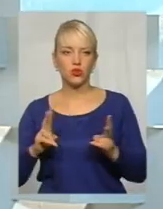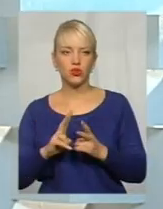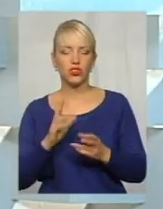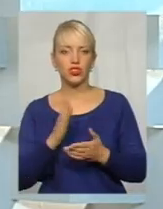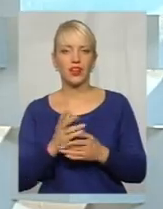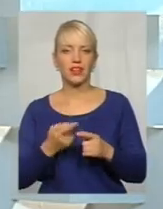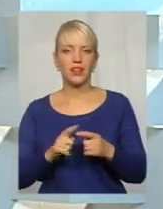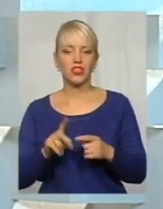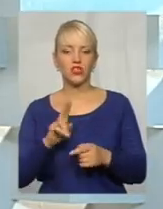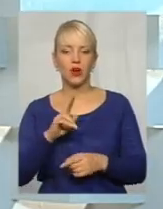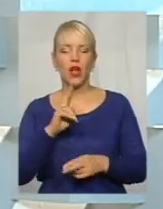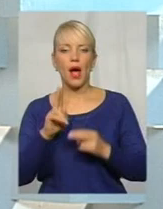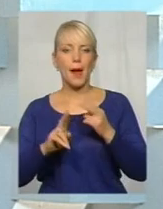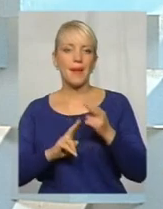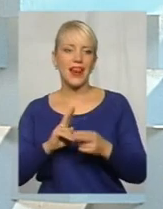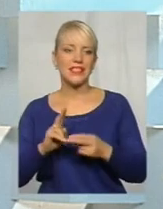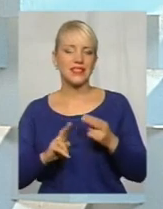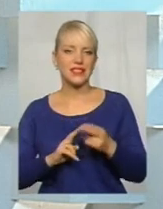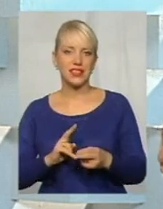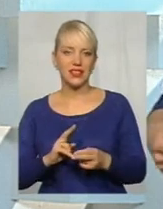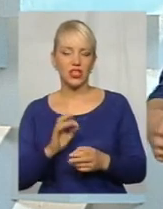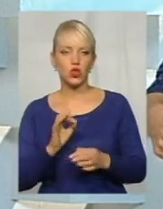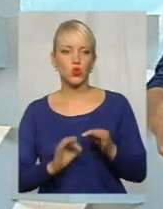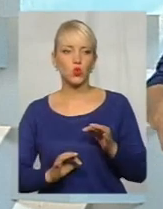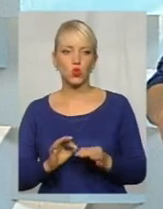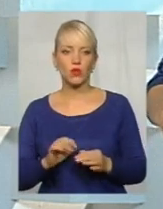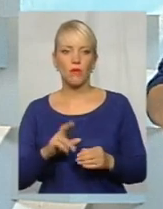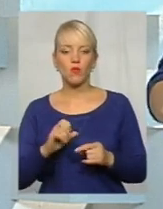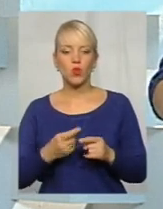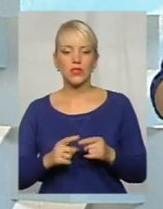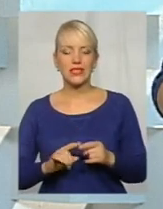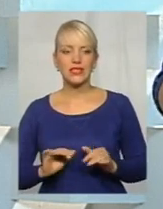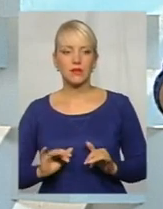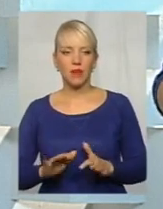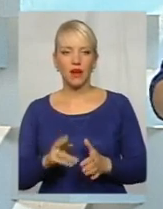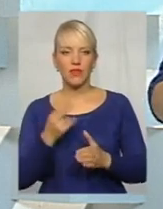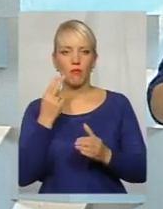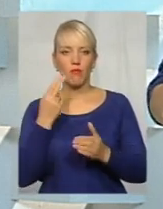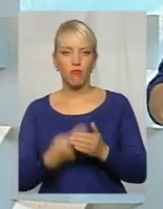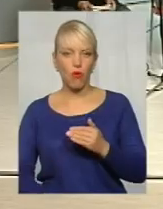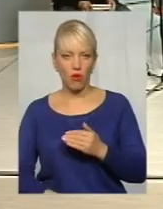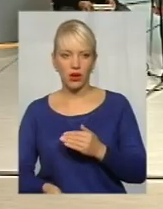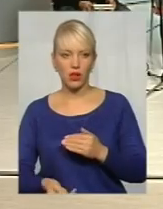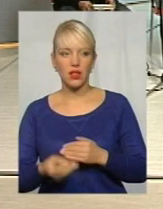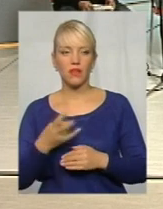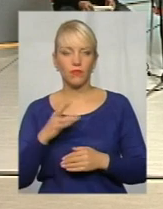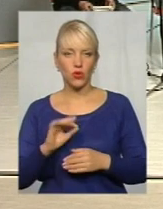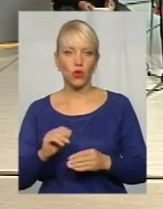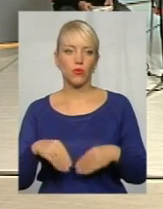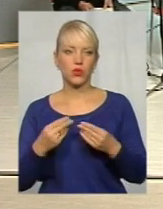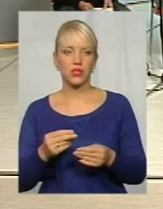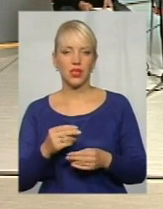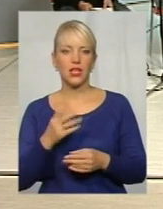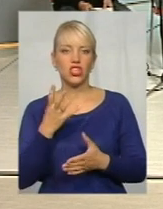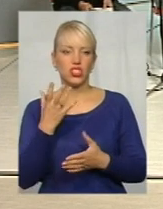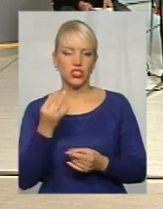апеляційний суд по цій справі програний, однак подана касаційна